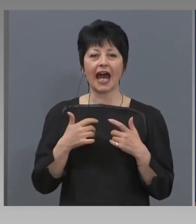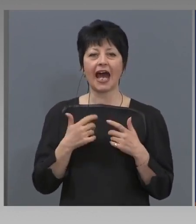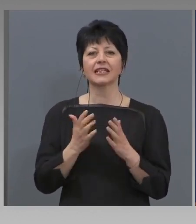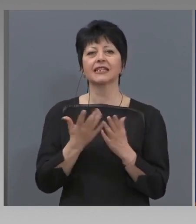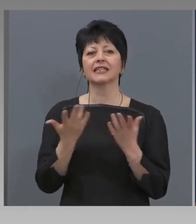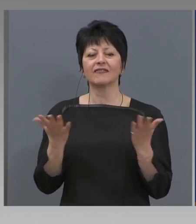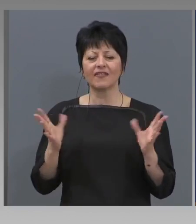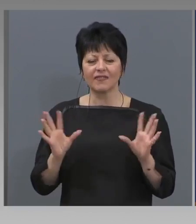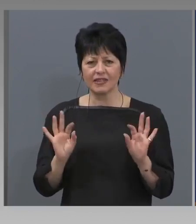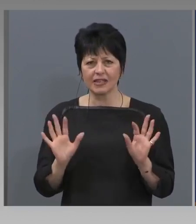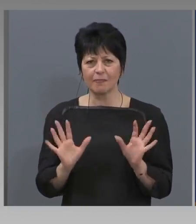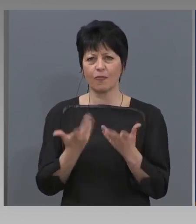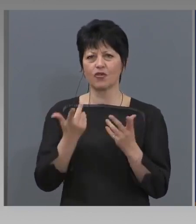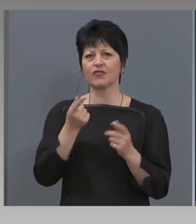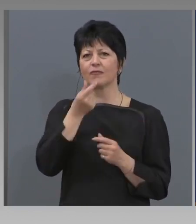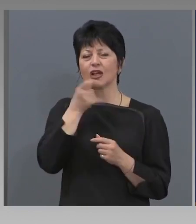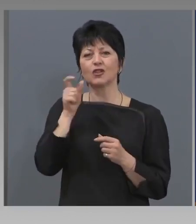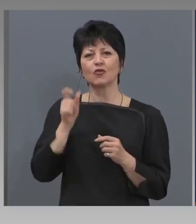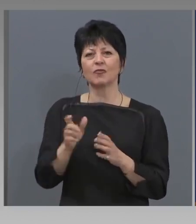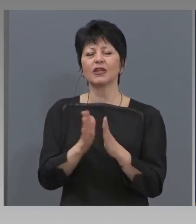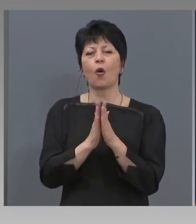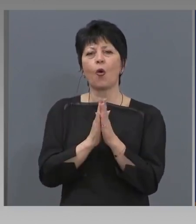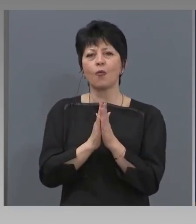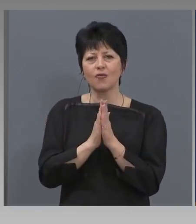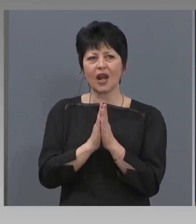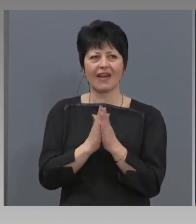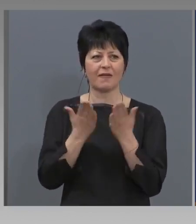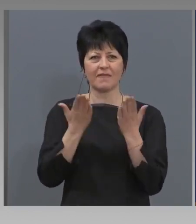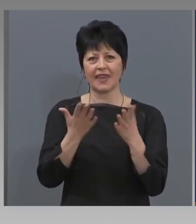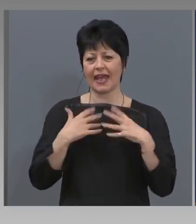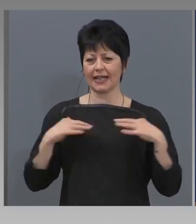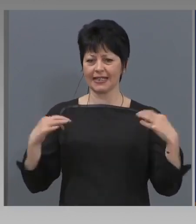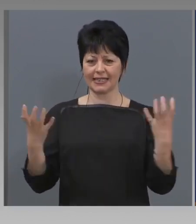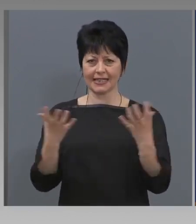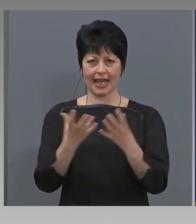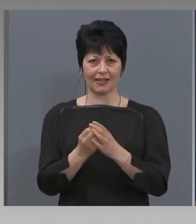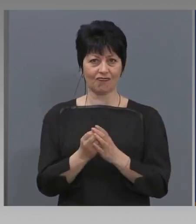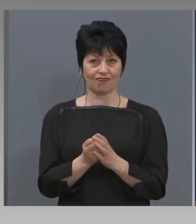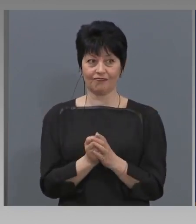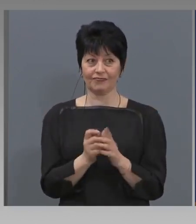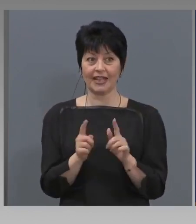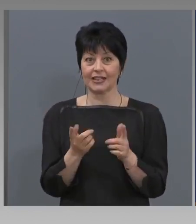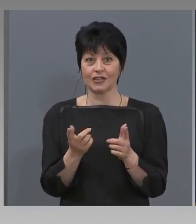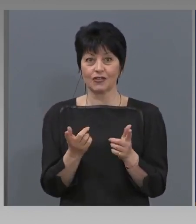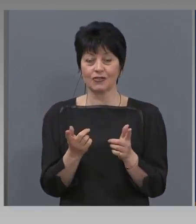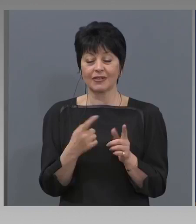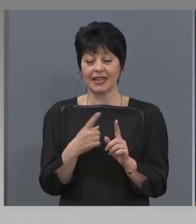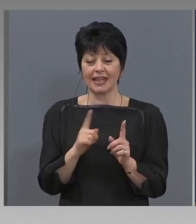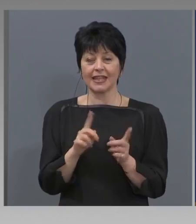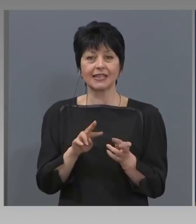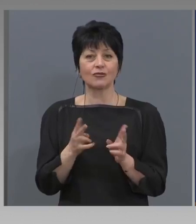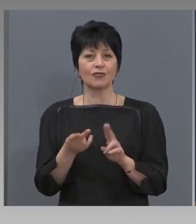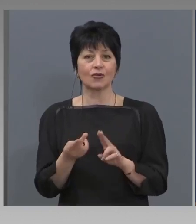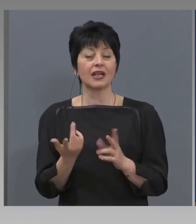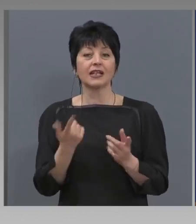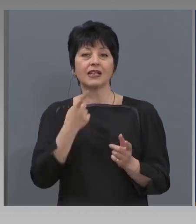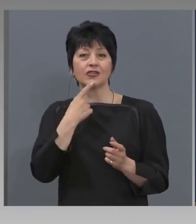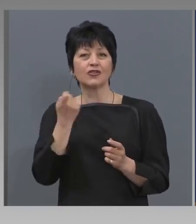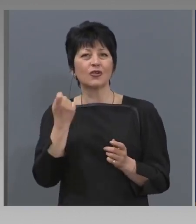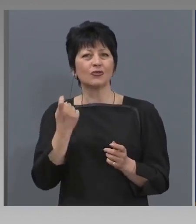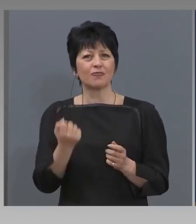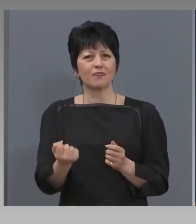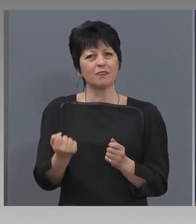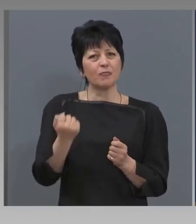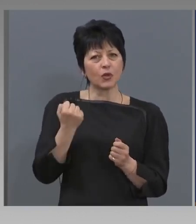умолявам, нека заедно и всичко останало, не за друго. Защото по-строгите мерки